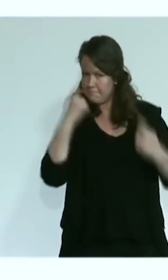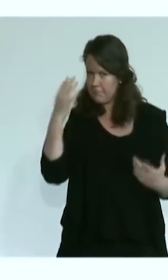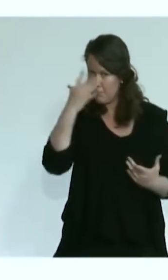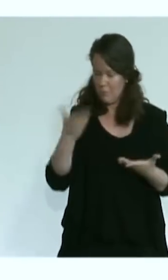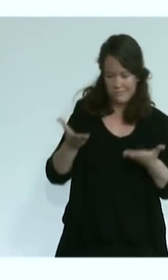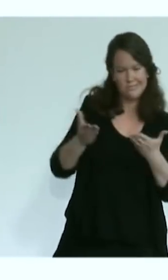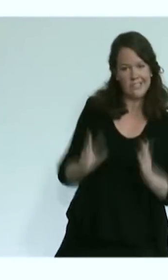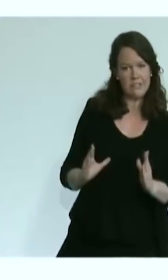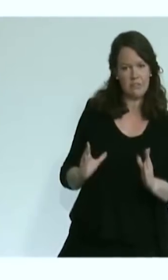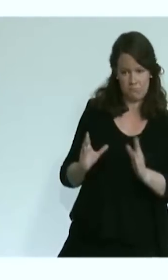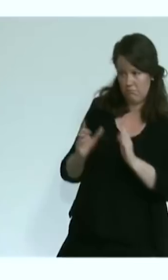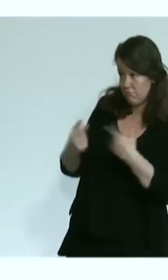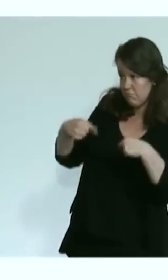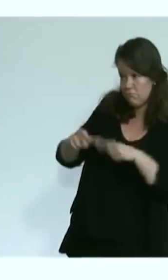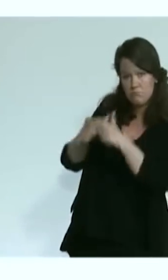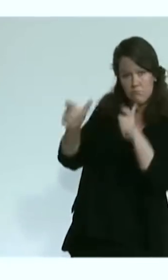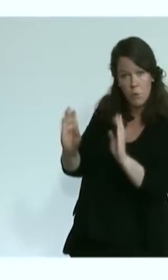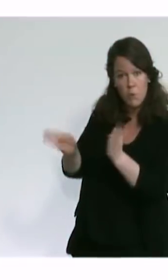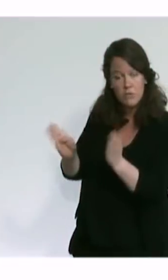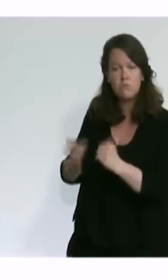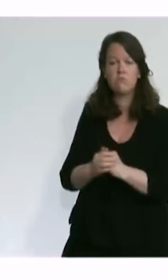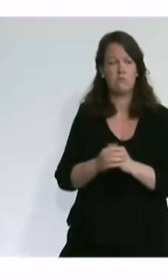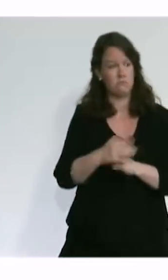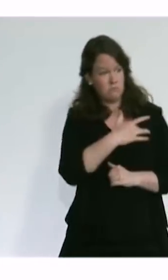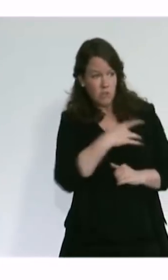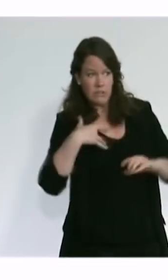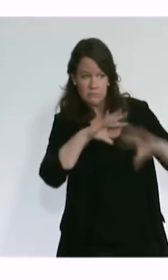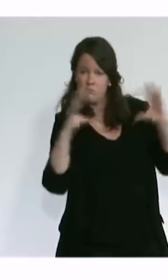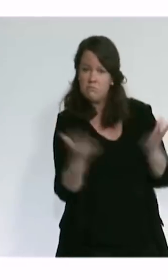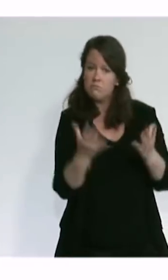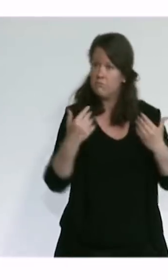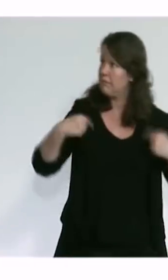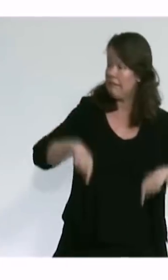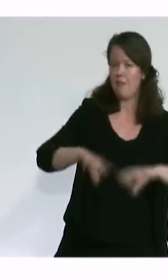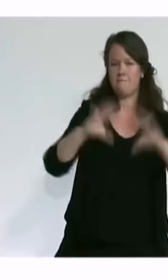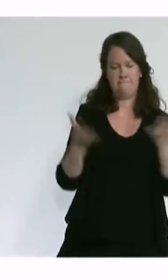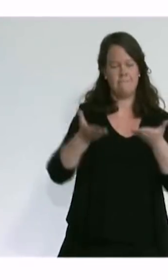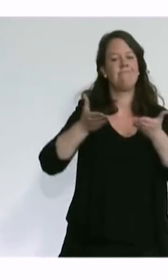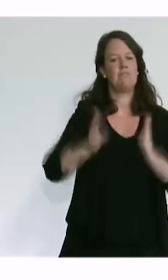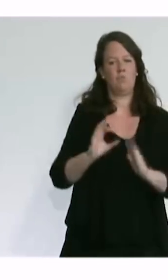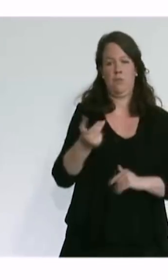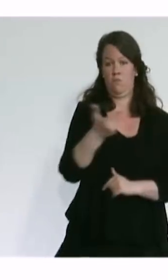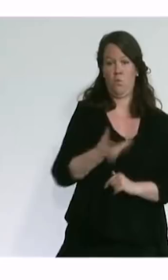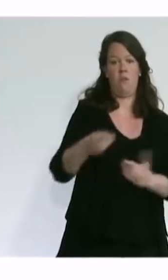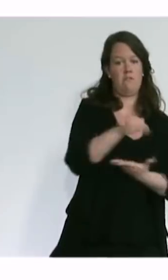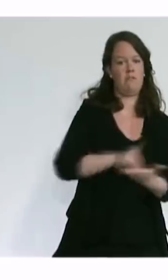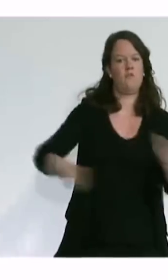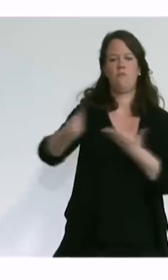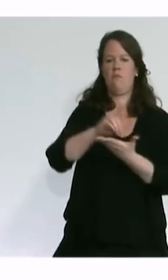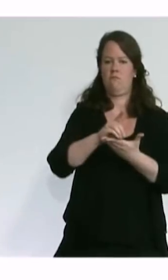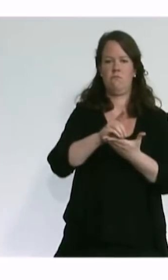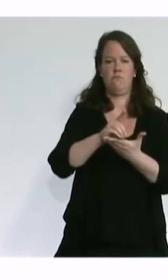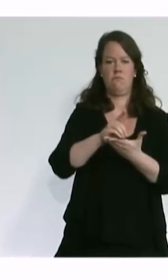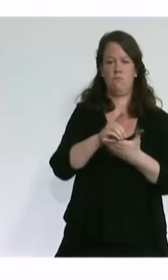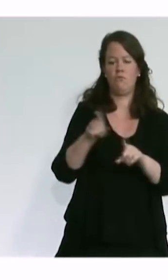avec les établissements de santé, il est apparu indispensable d'amplifier les mesures de protection, à l'instar de ce qui a été mis en